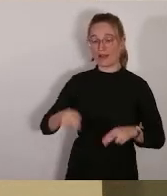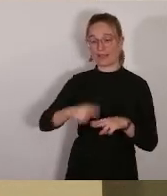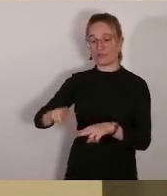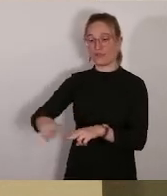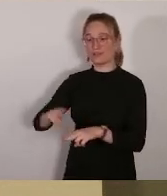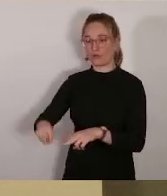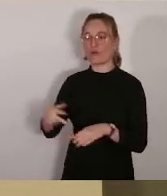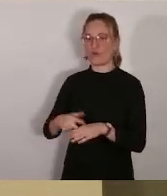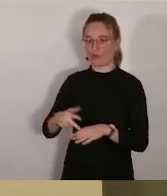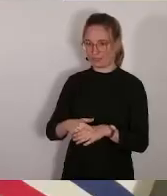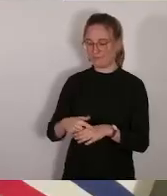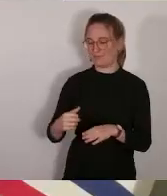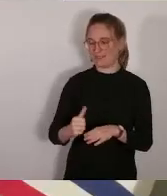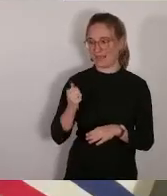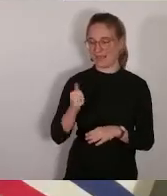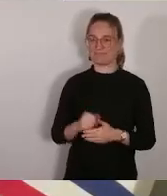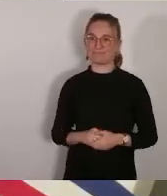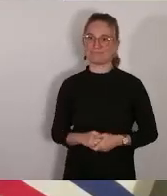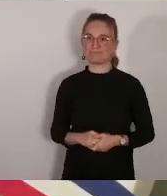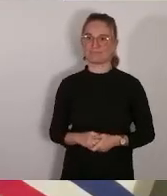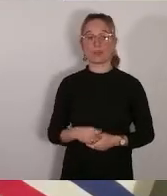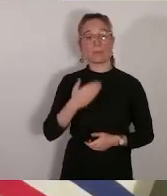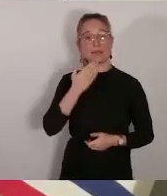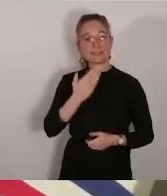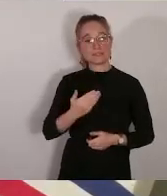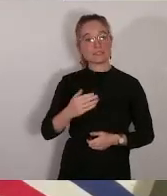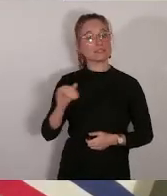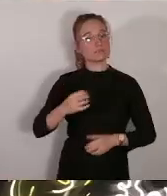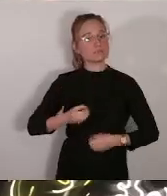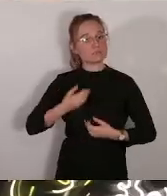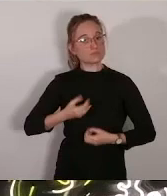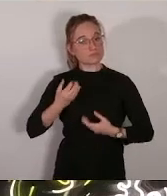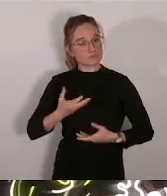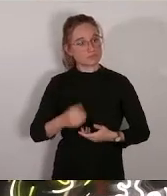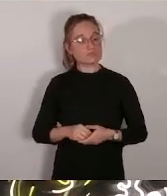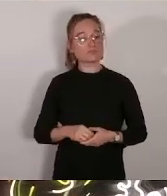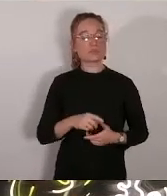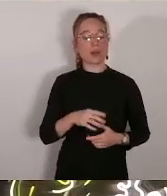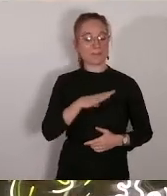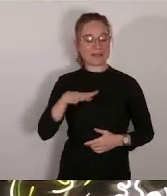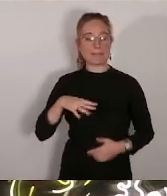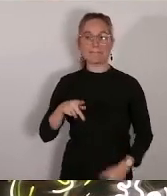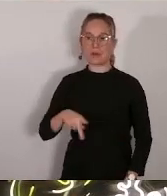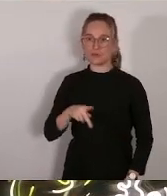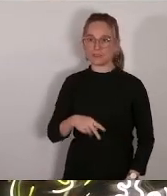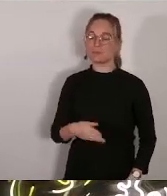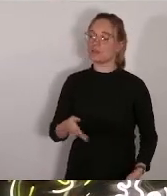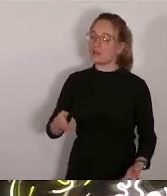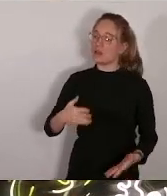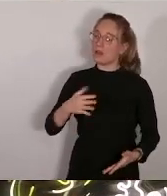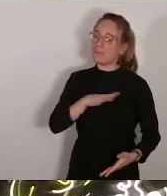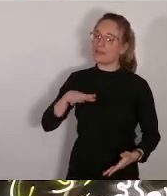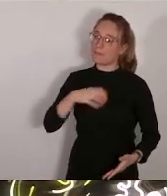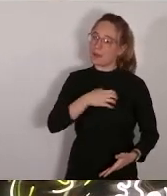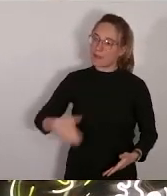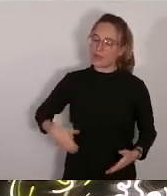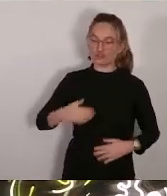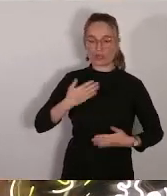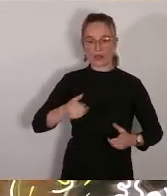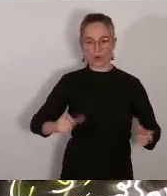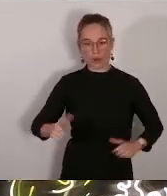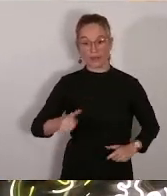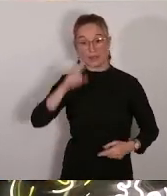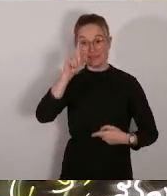prends des interventions s'il y en a madame Parody chers collègues madame la maire chers collègues la question des écoles